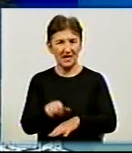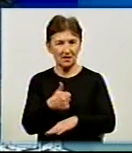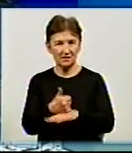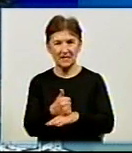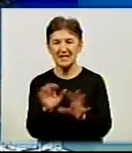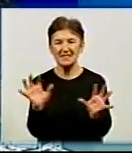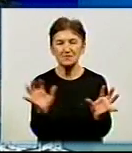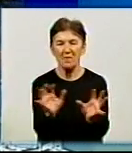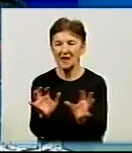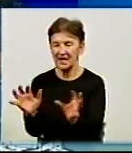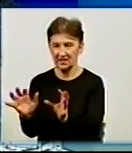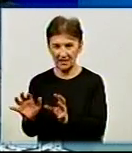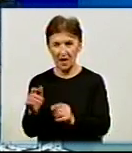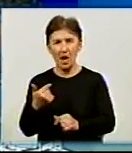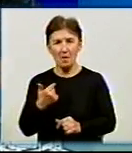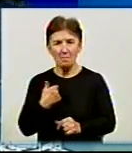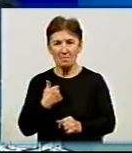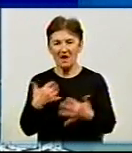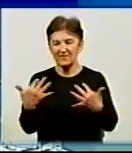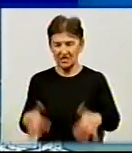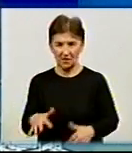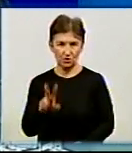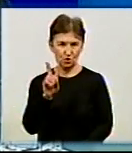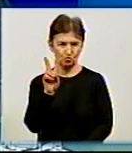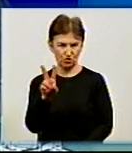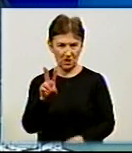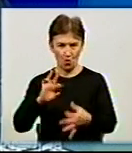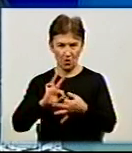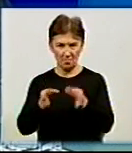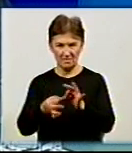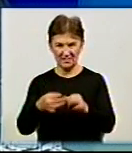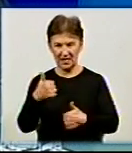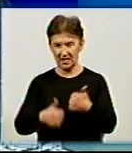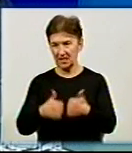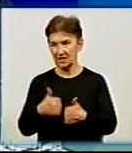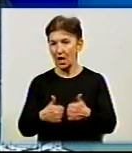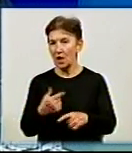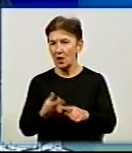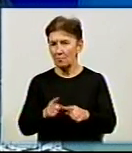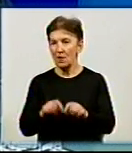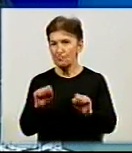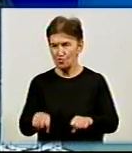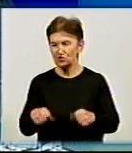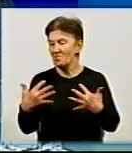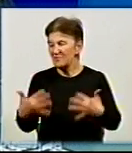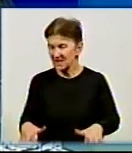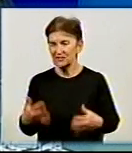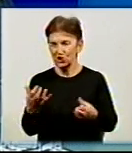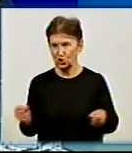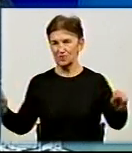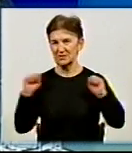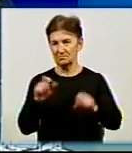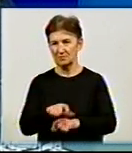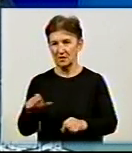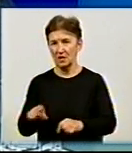зберегти. Ви знаєте, що ми вже втратили двох учасників Олімпійських ігор і потенціально можемо ще втратити. І для того, щоб